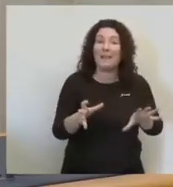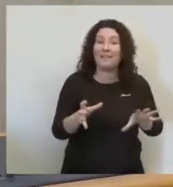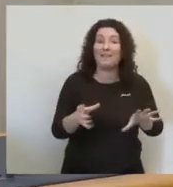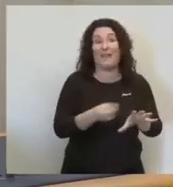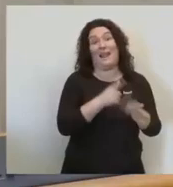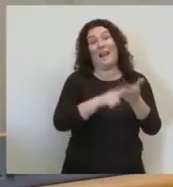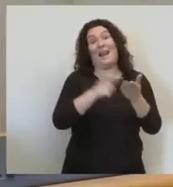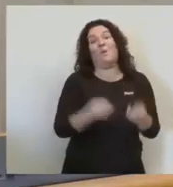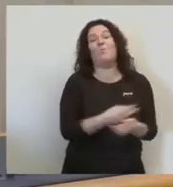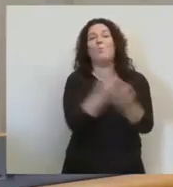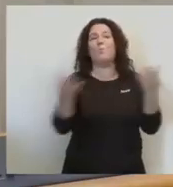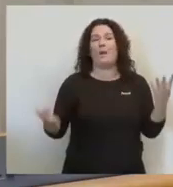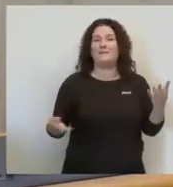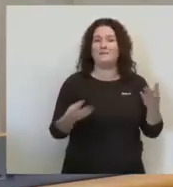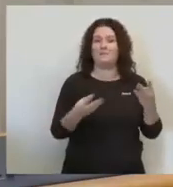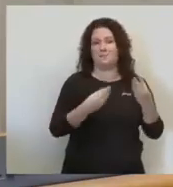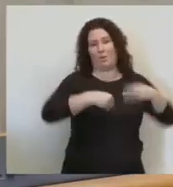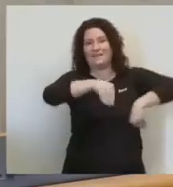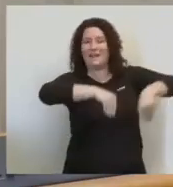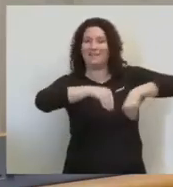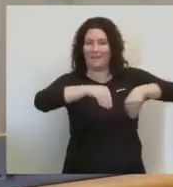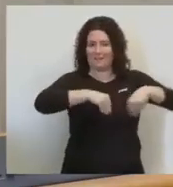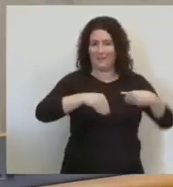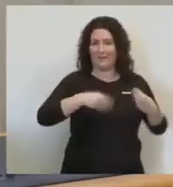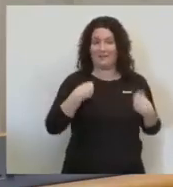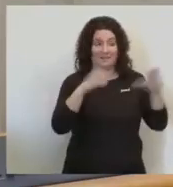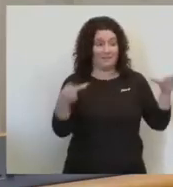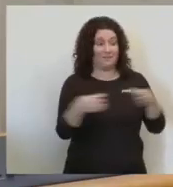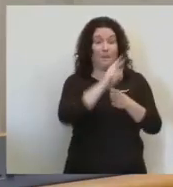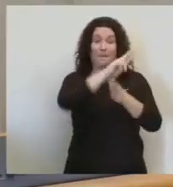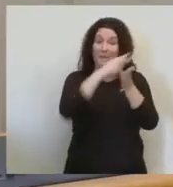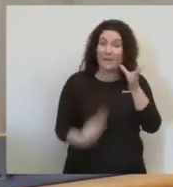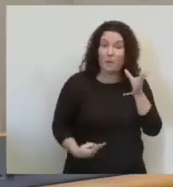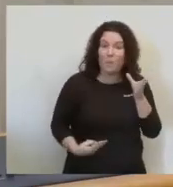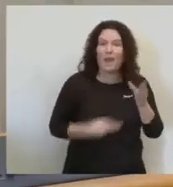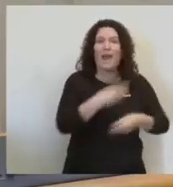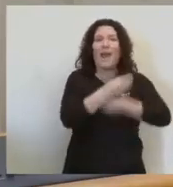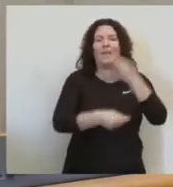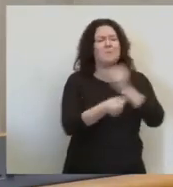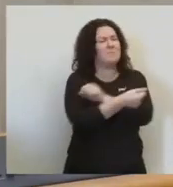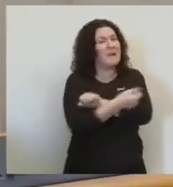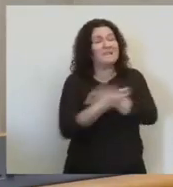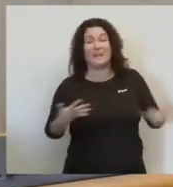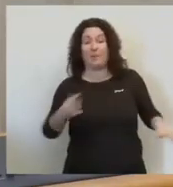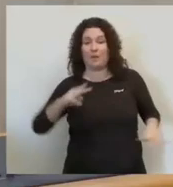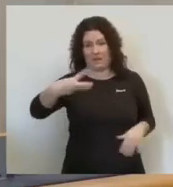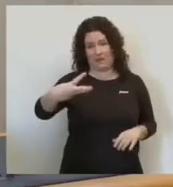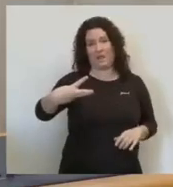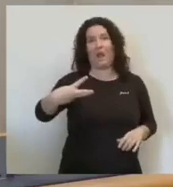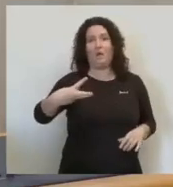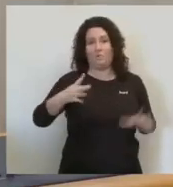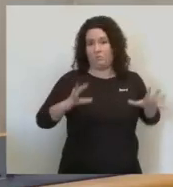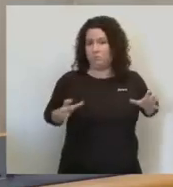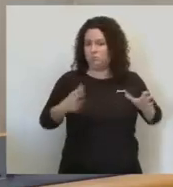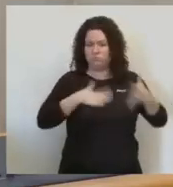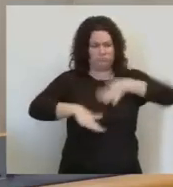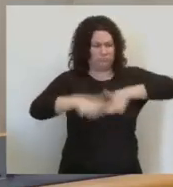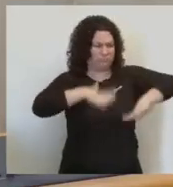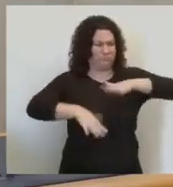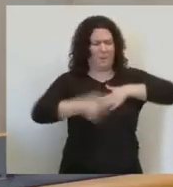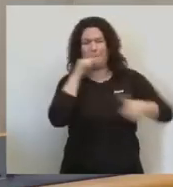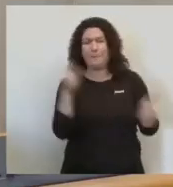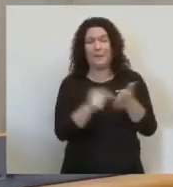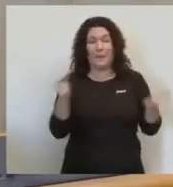llengües. I els alumnes en comunitats lingüístiques bilingües aprenen més ràpid una tercera llengua. Per això que els